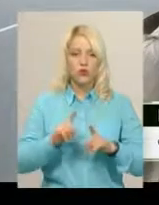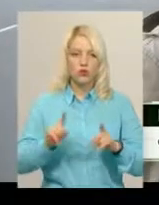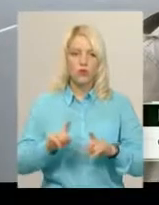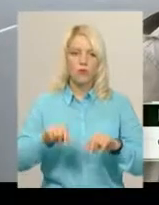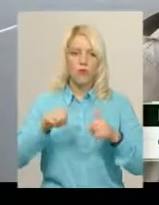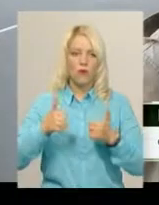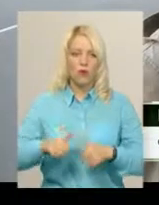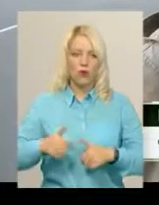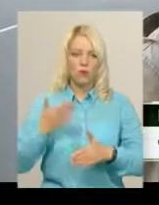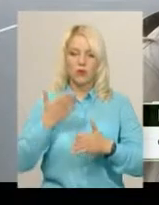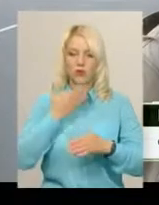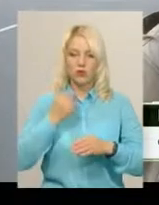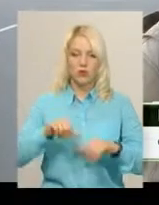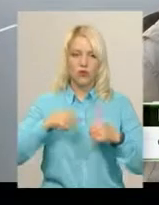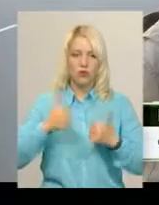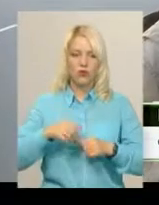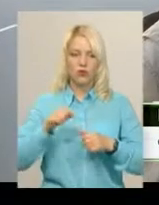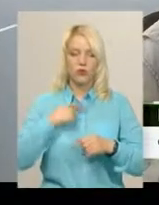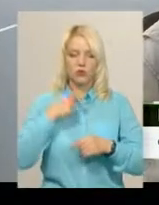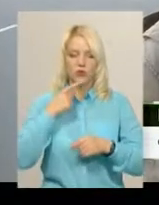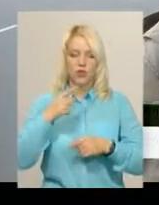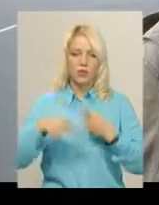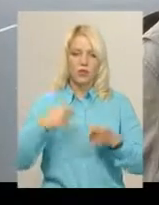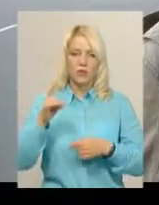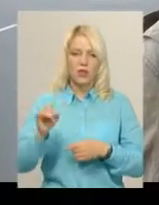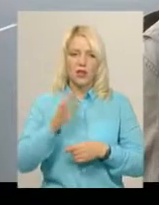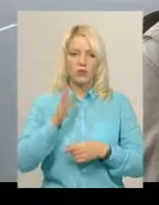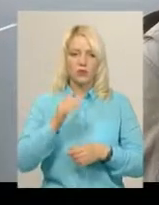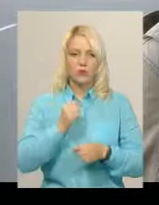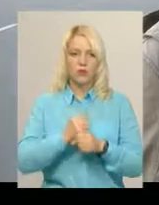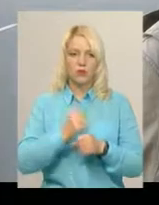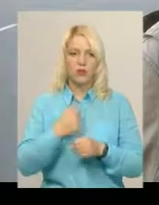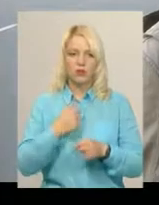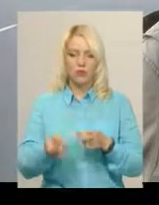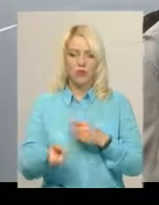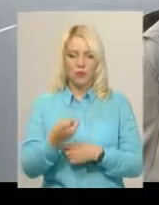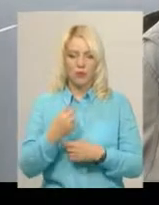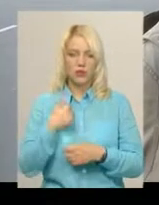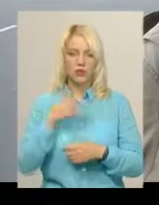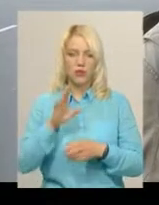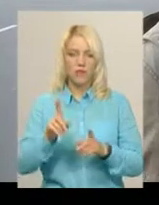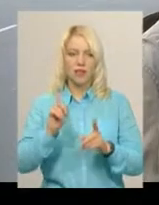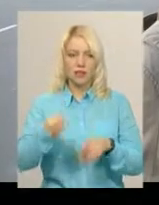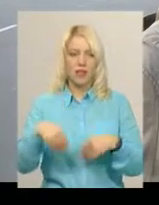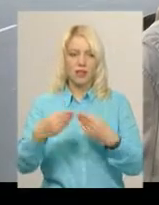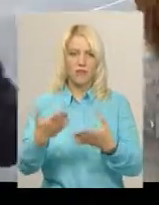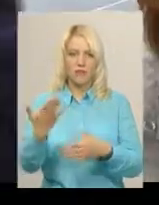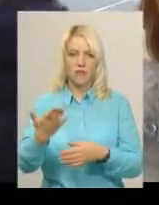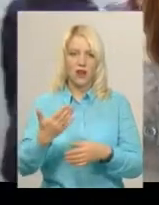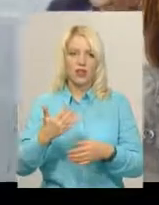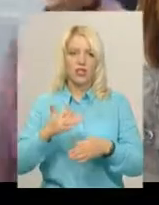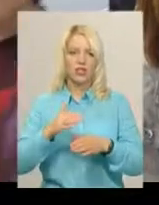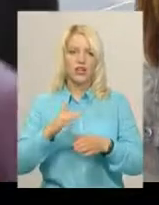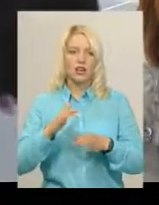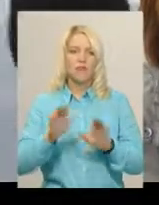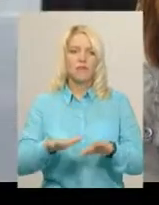штраф. Можливо, це якось їх спонукає. Скажу, наступний раз я буду працювати, до мене підійдуть. І я тоді вже надам ваші координати. На